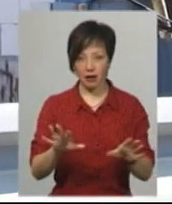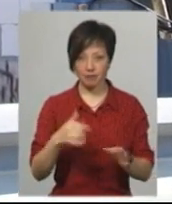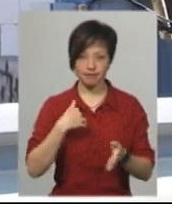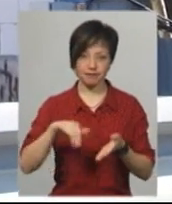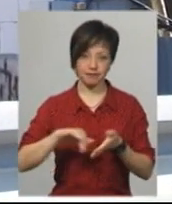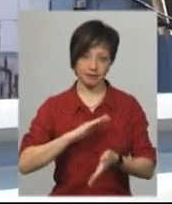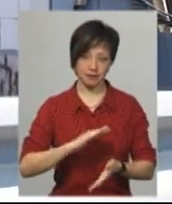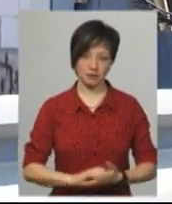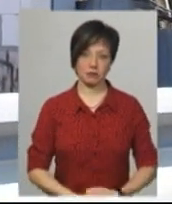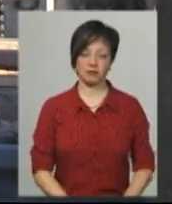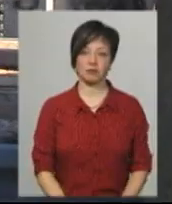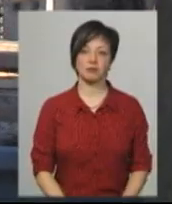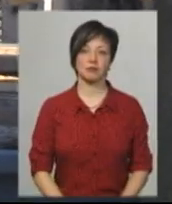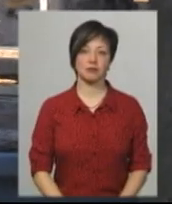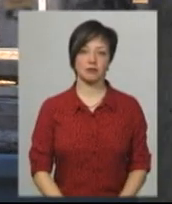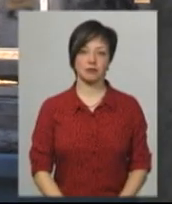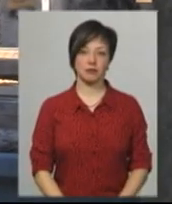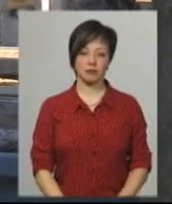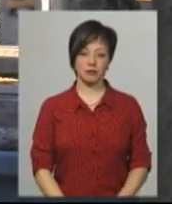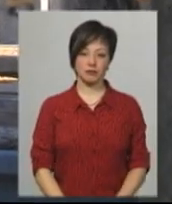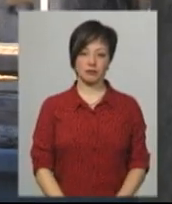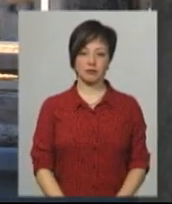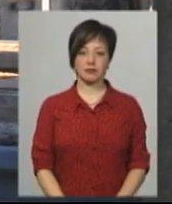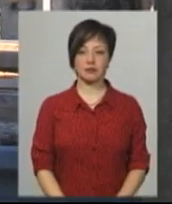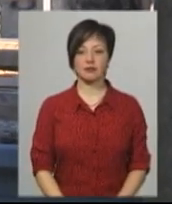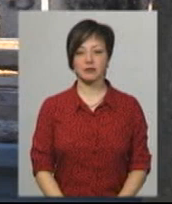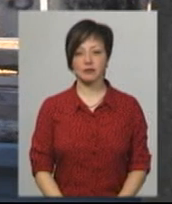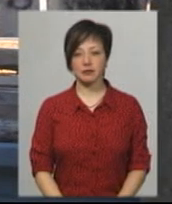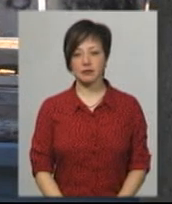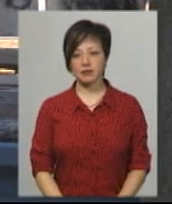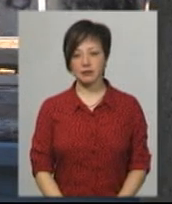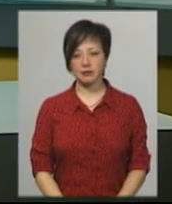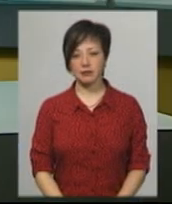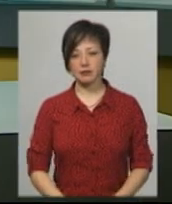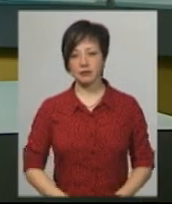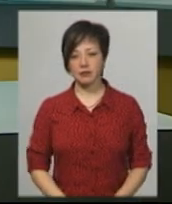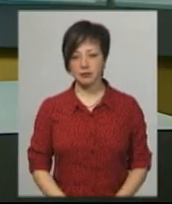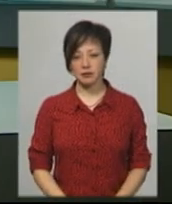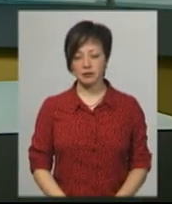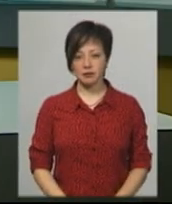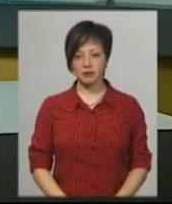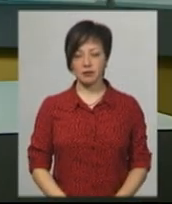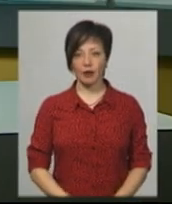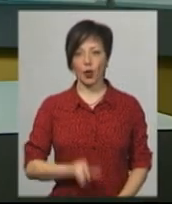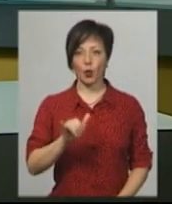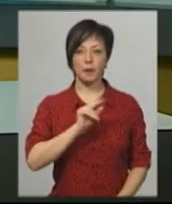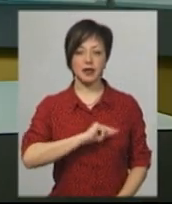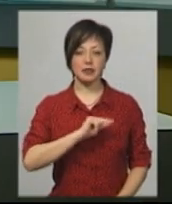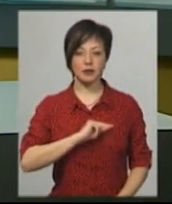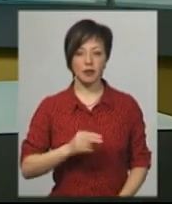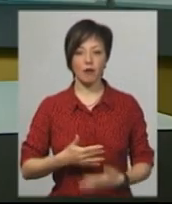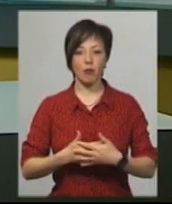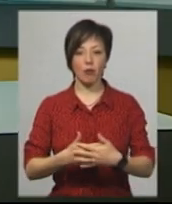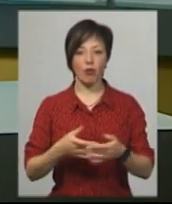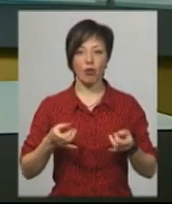відмовилося. Неля Шпулак, Іван Мовчан, новини на Суспільному, Хмельницький. У працівників пологового